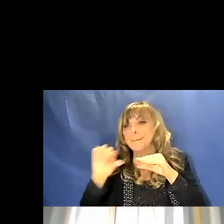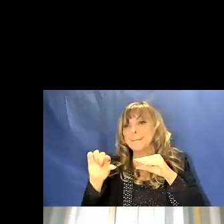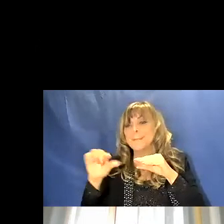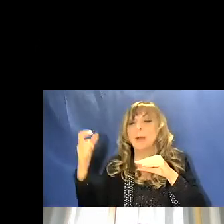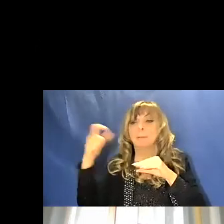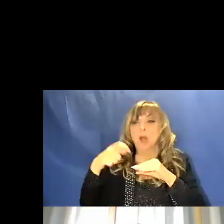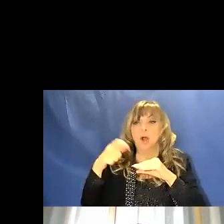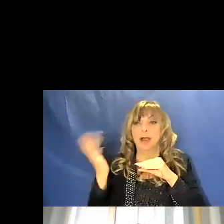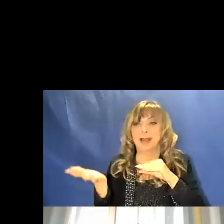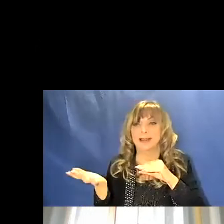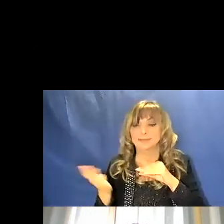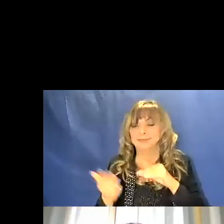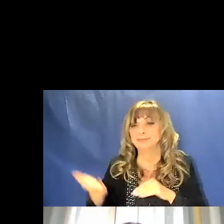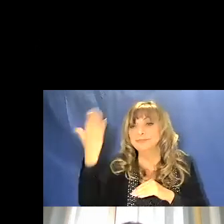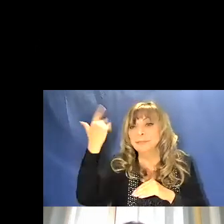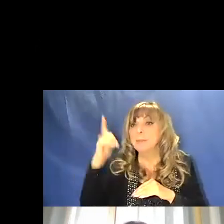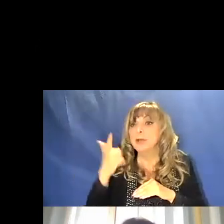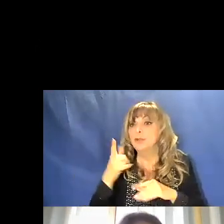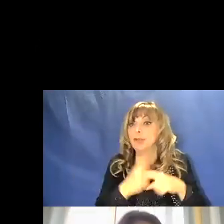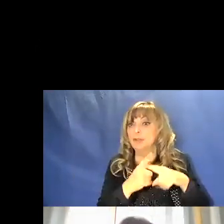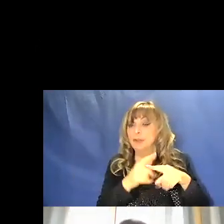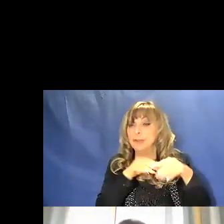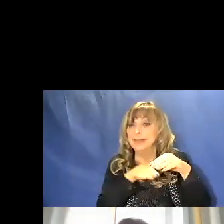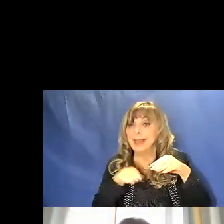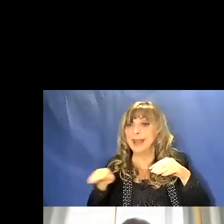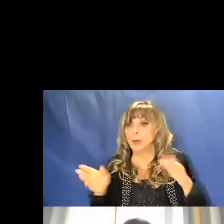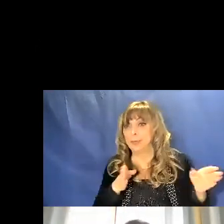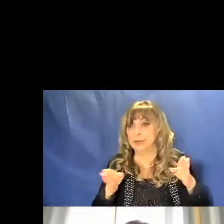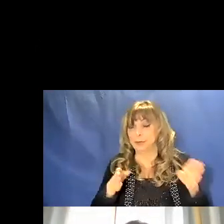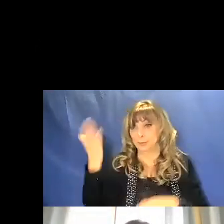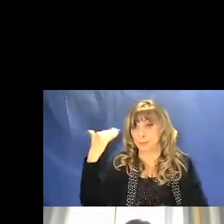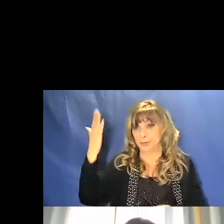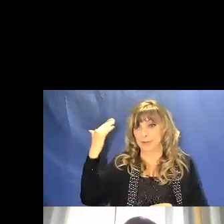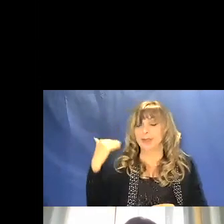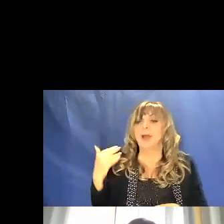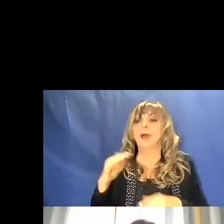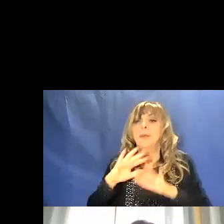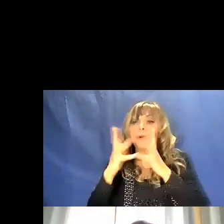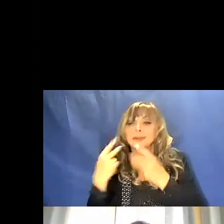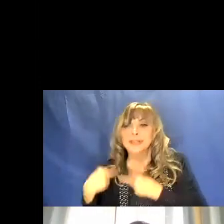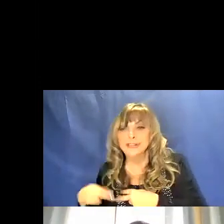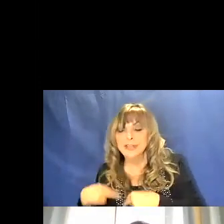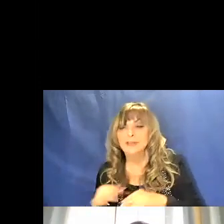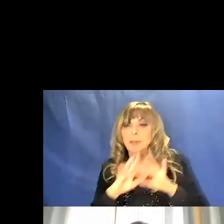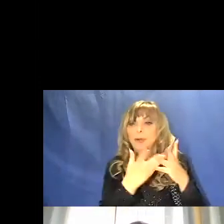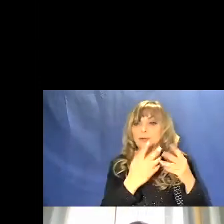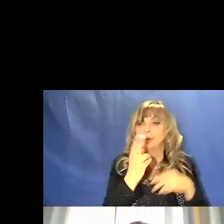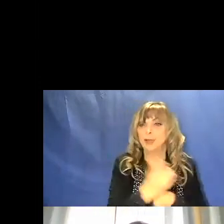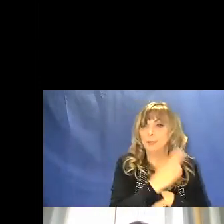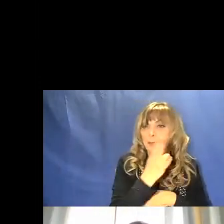diciamo le necropoli i cimiteri il mondo dei vivi e il mondo dei morti